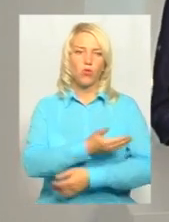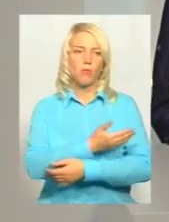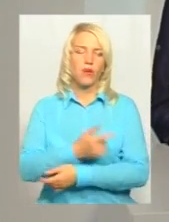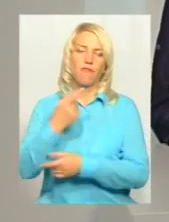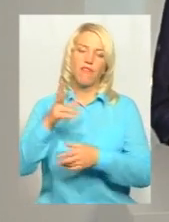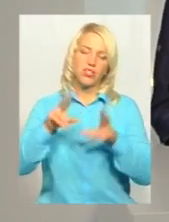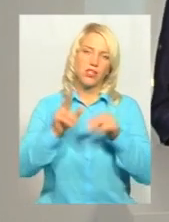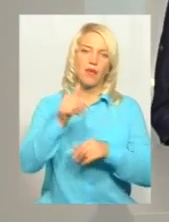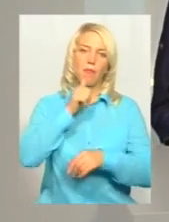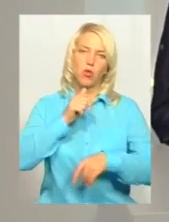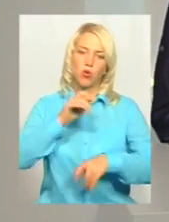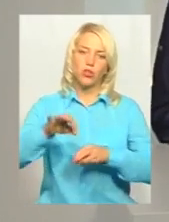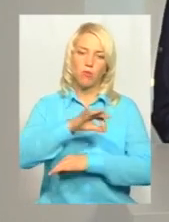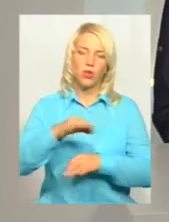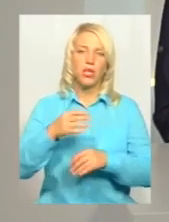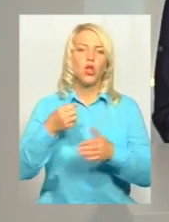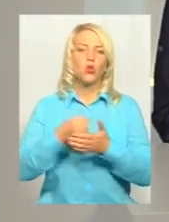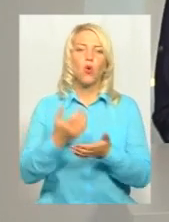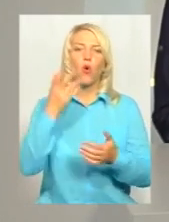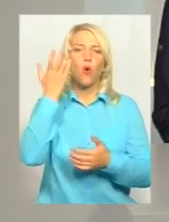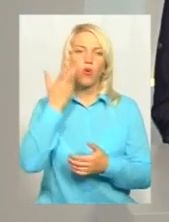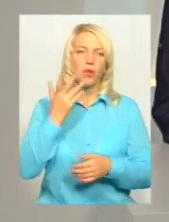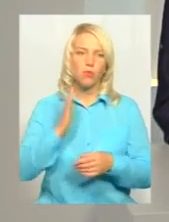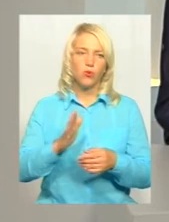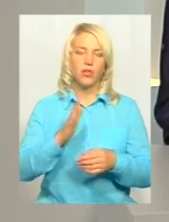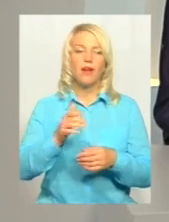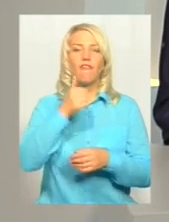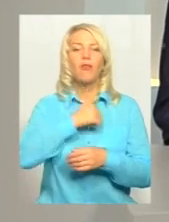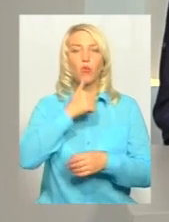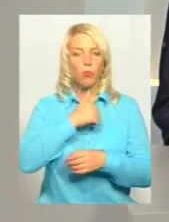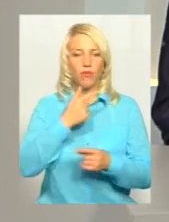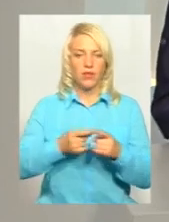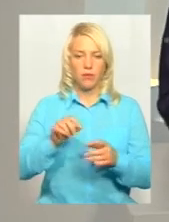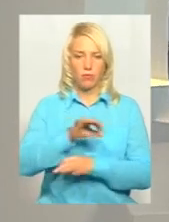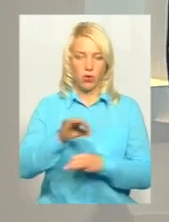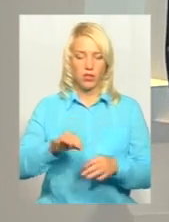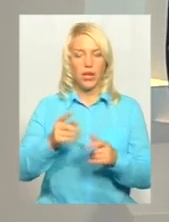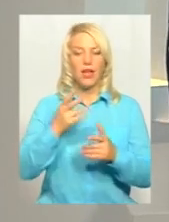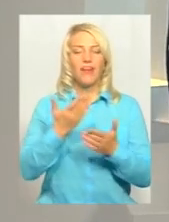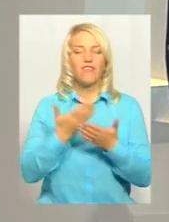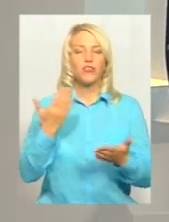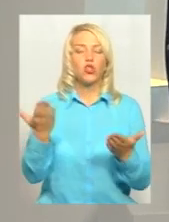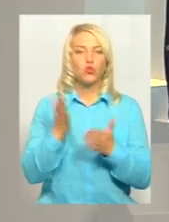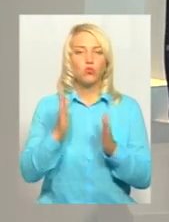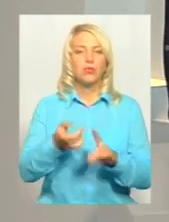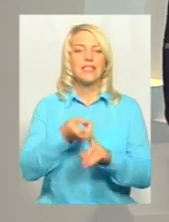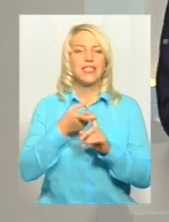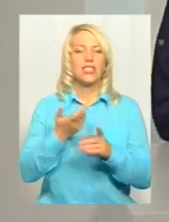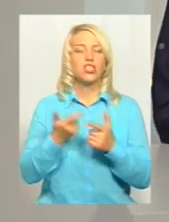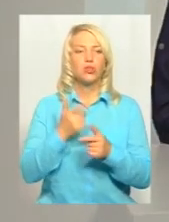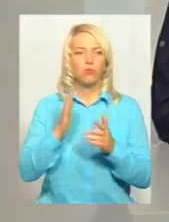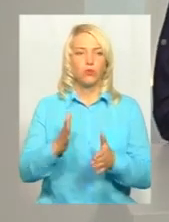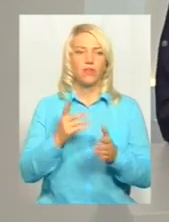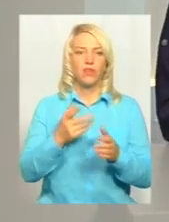проєктом. Чи відомо, доколи він буде отаким пілотним, випробувальним, і від чого буде залежати? Чи стане він традиційним, от як в низці